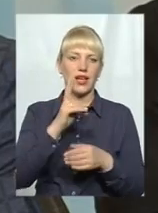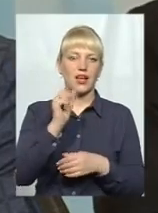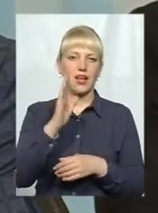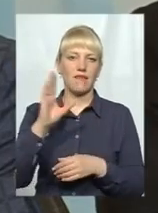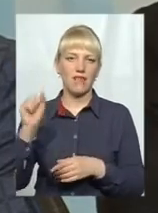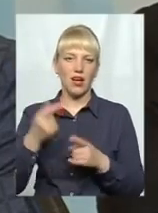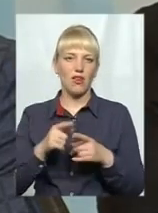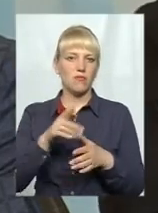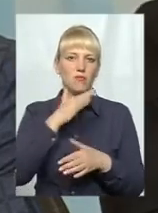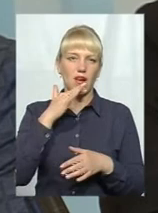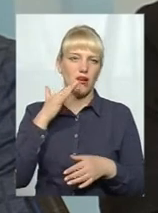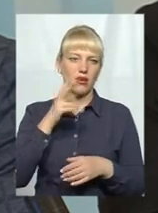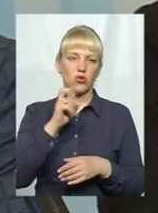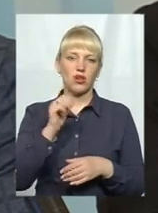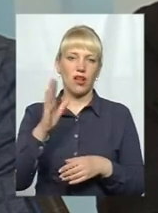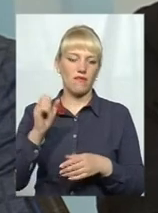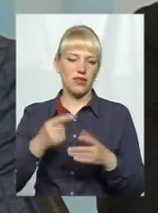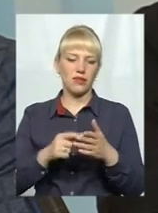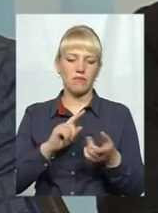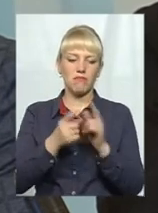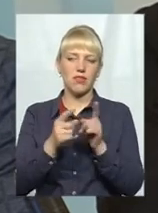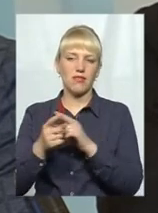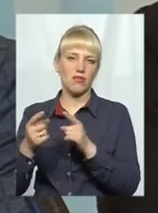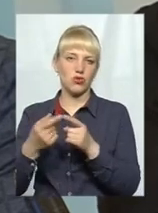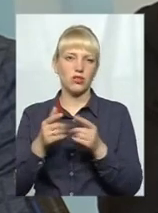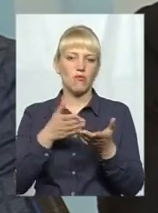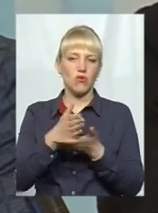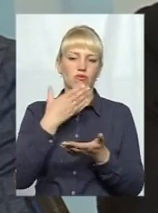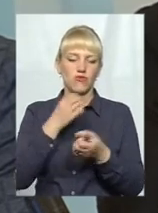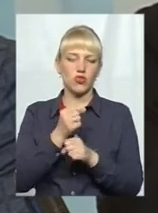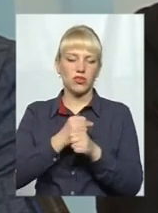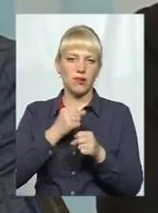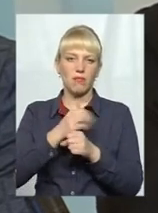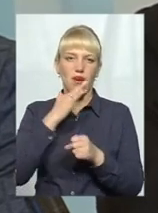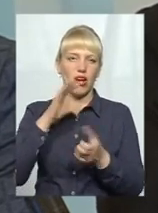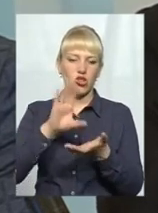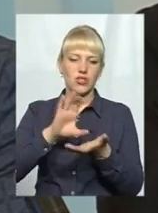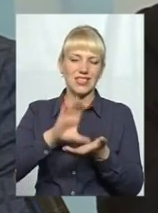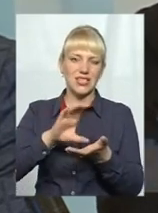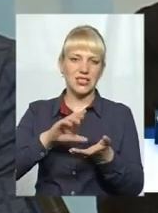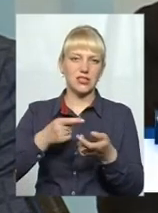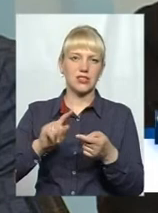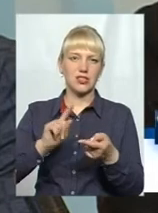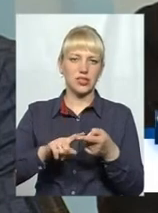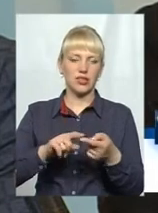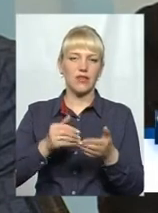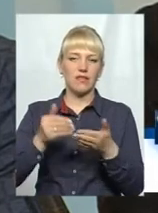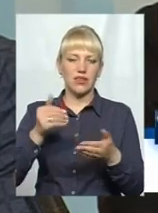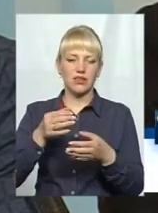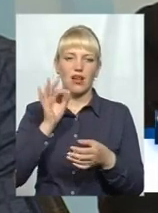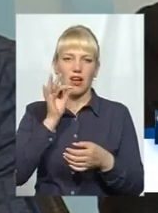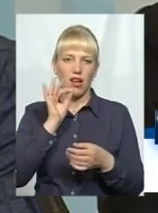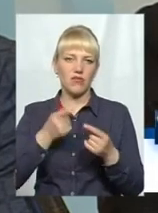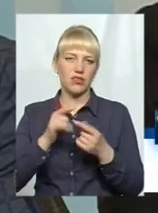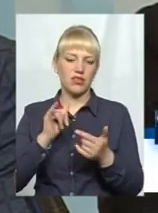а їх останнім часом стає все більше і більше, зміняють профіль своєї діяльності, багато цих стаканчиків паперових, відповідно, і смітники